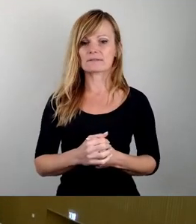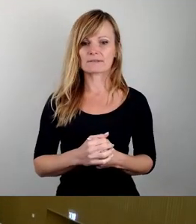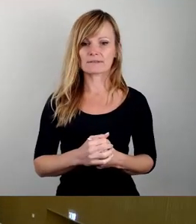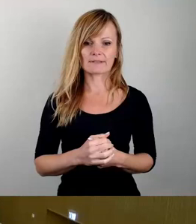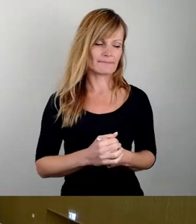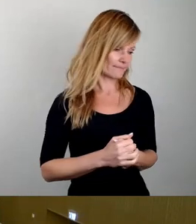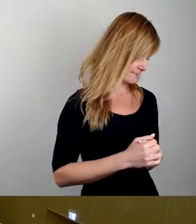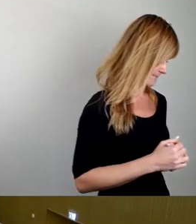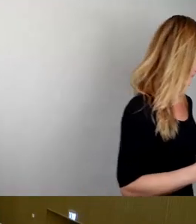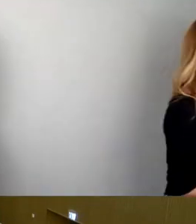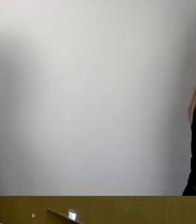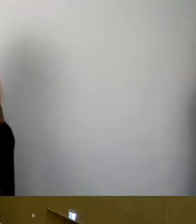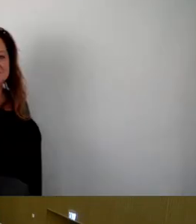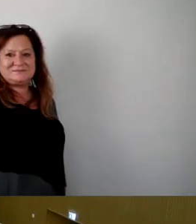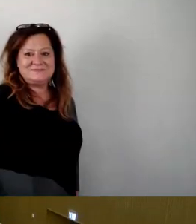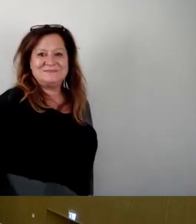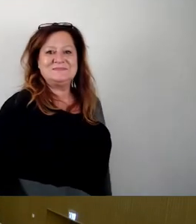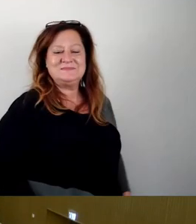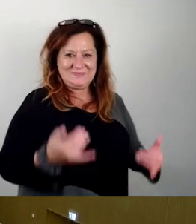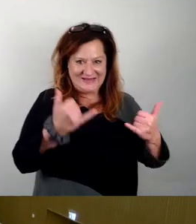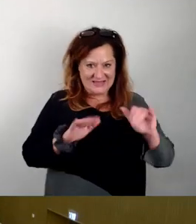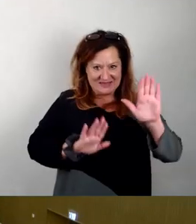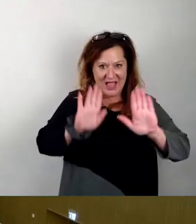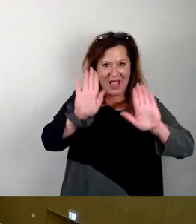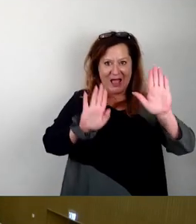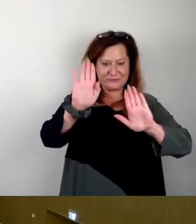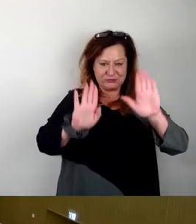So, dann lasse ich das abstimmen, wer ist für Ende der Debatte.